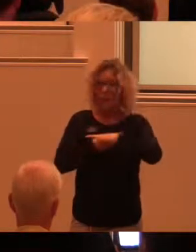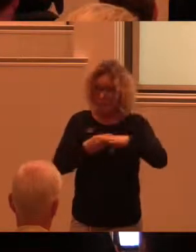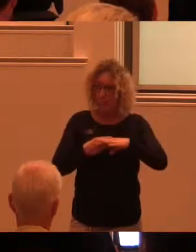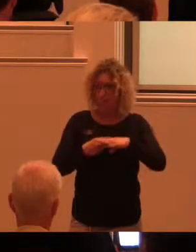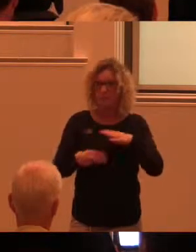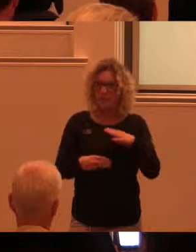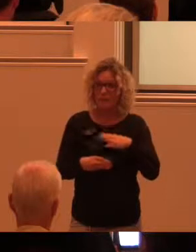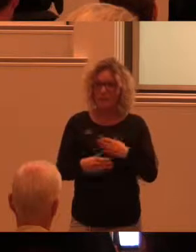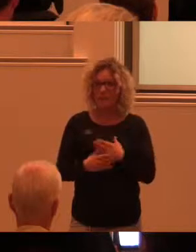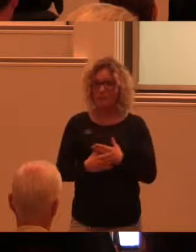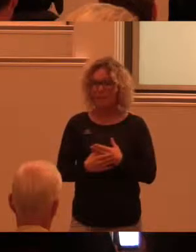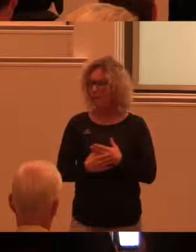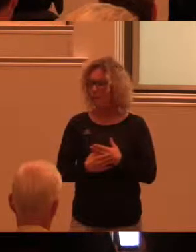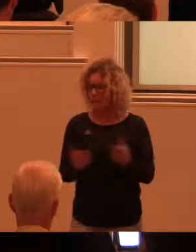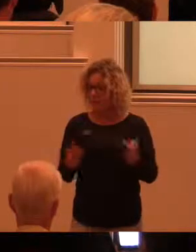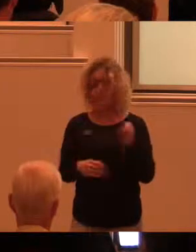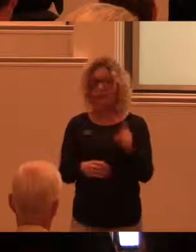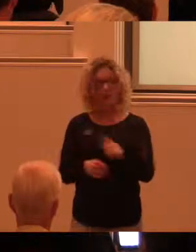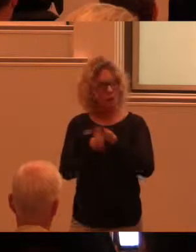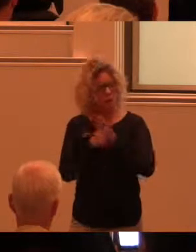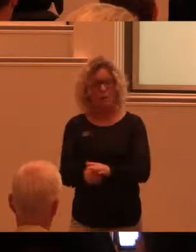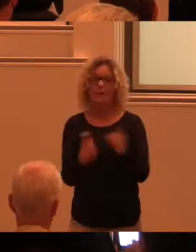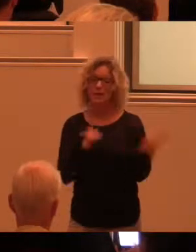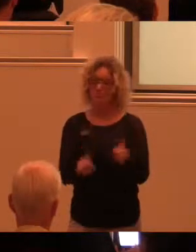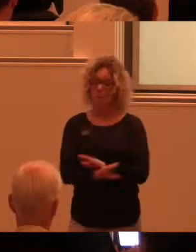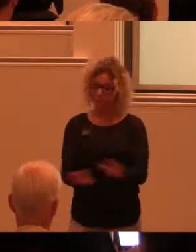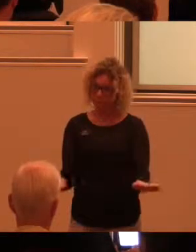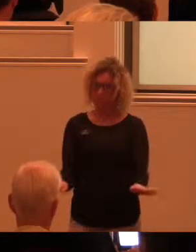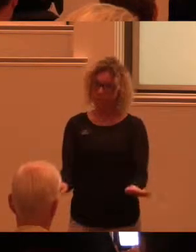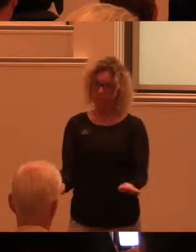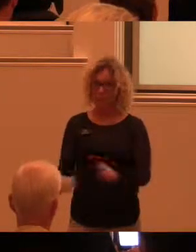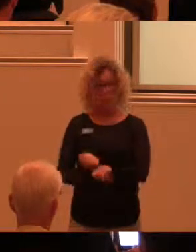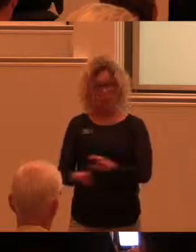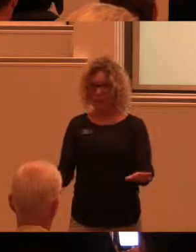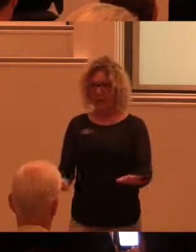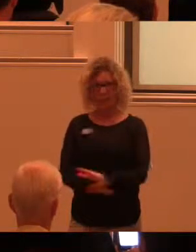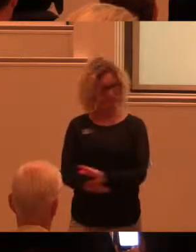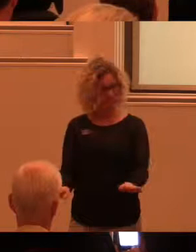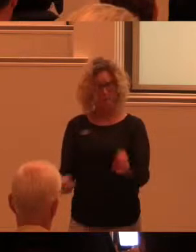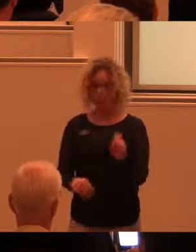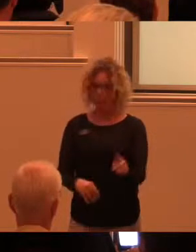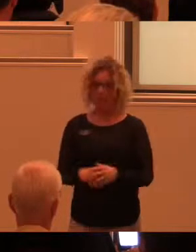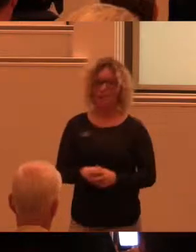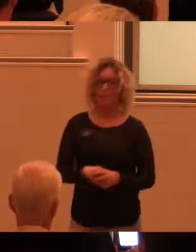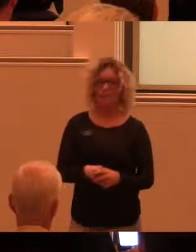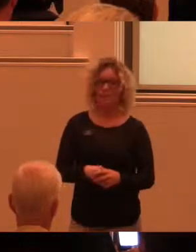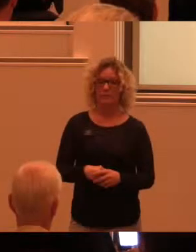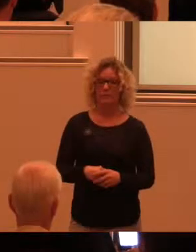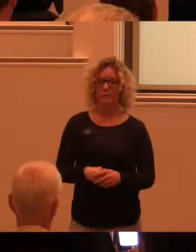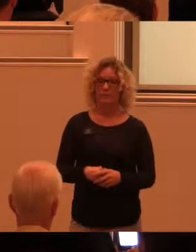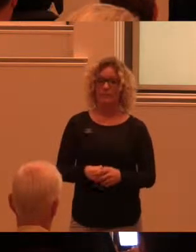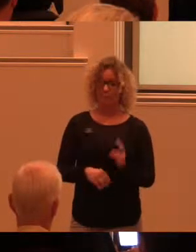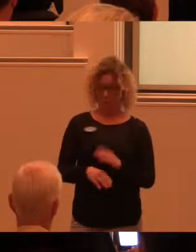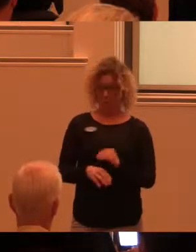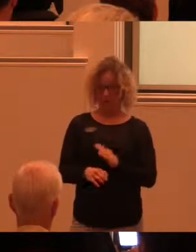är inte okej att diskriminera människor generellt. Och nu har vi fått i Sverige